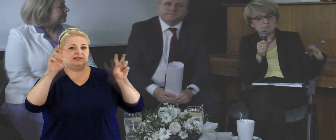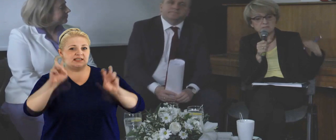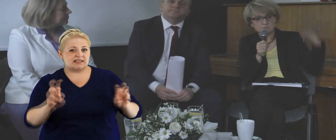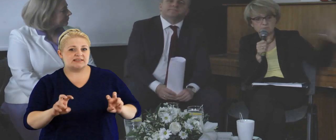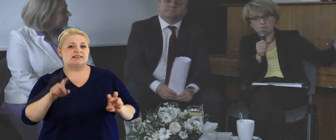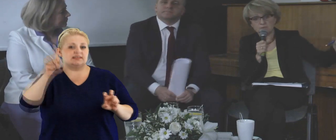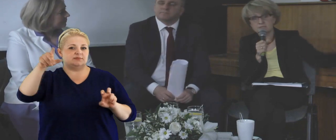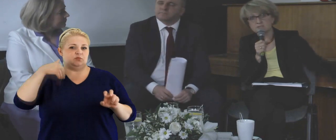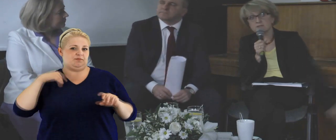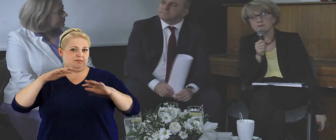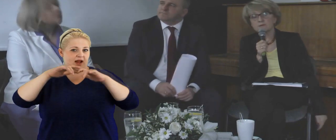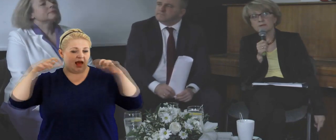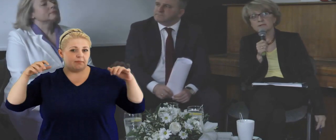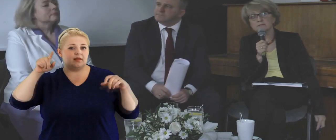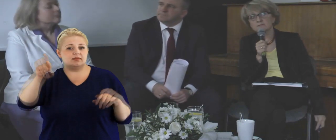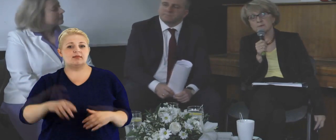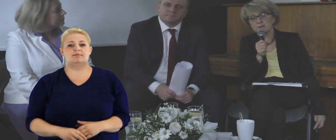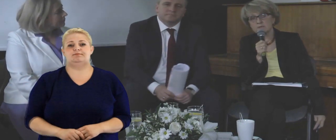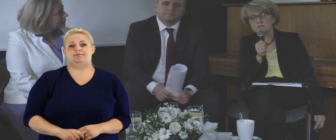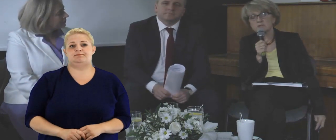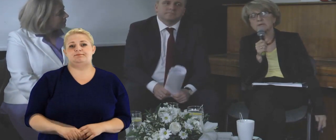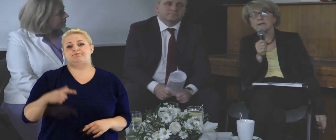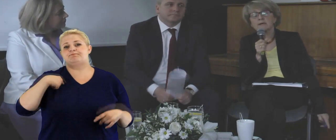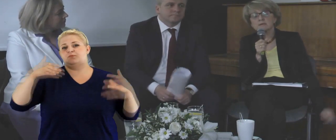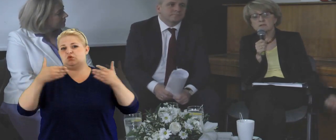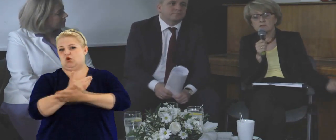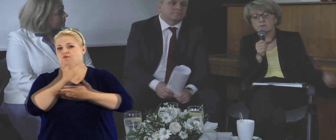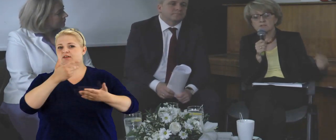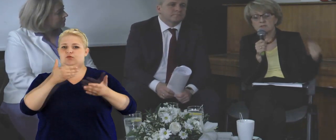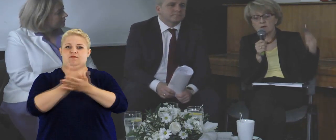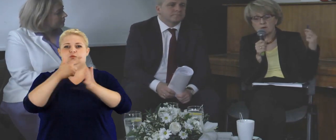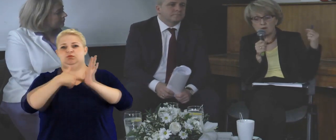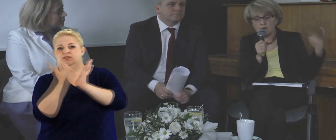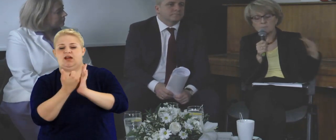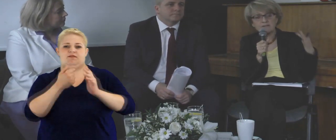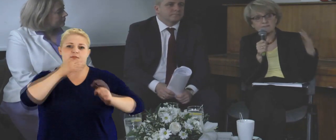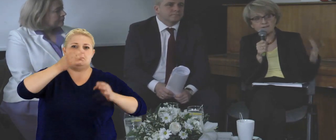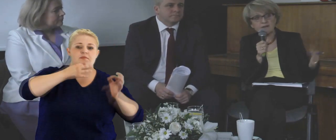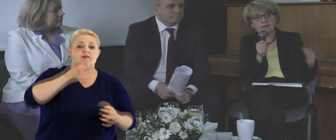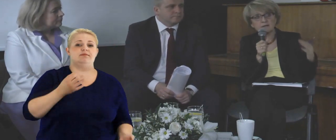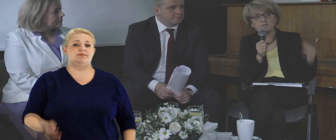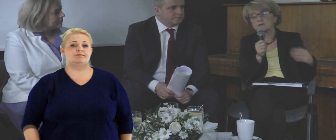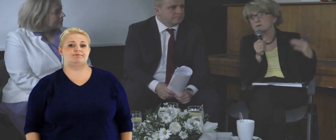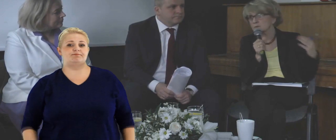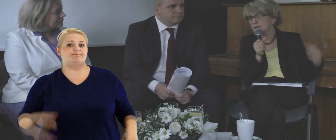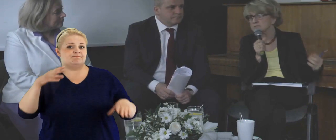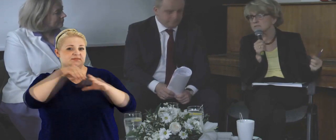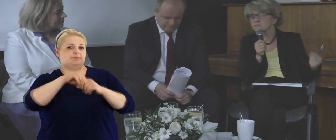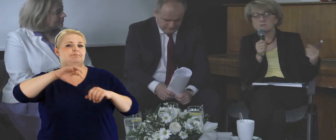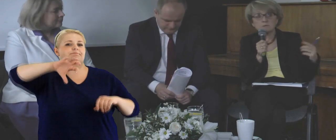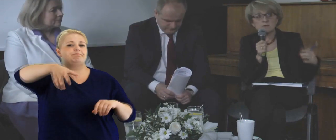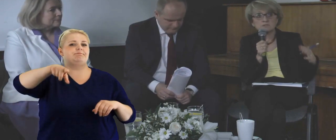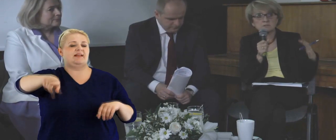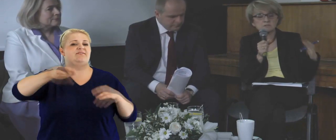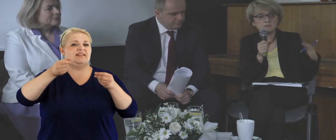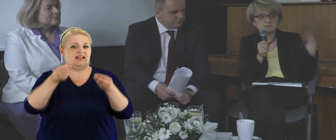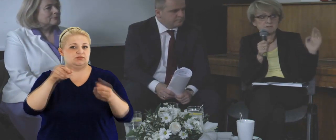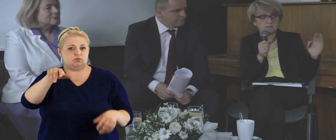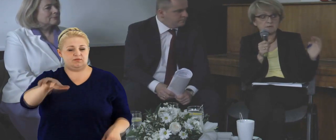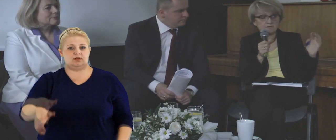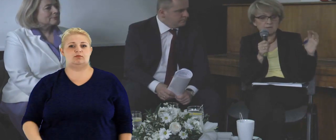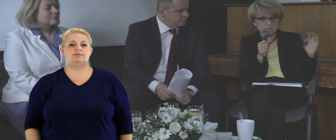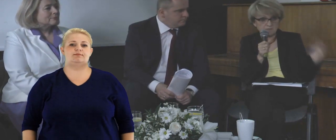zaczął kryzys, myśmy akurat zaczęli tę kadencję w parlamencie i zaczęła się ogromna fala nowych regulacji, w szczególności